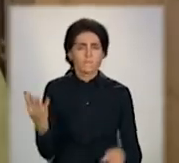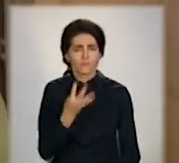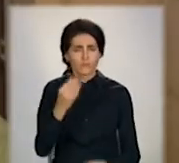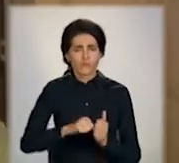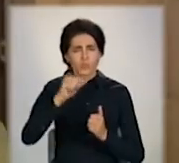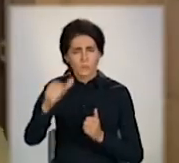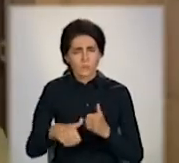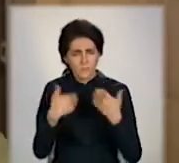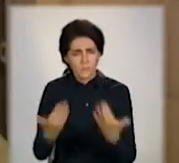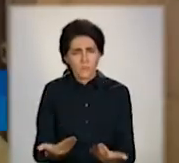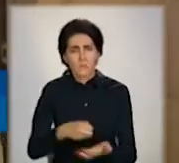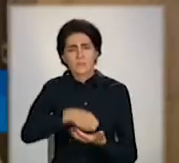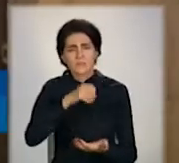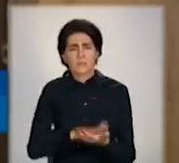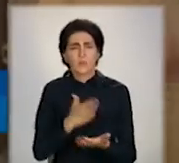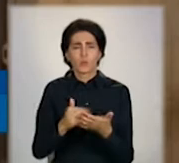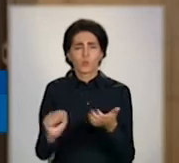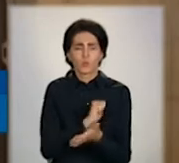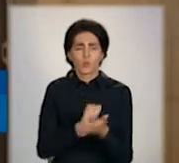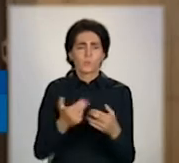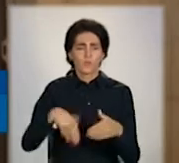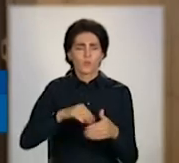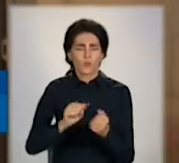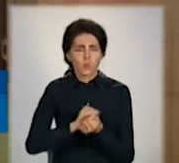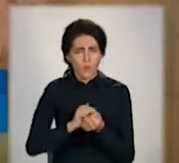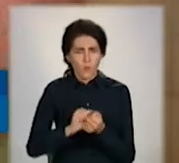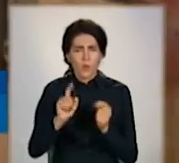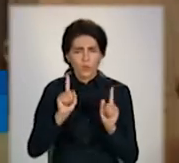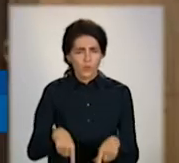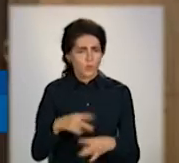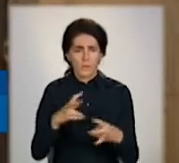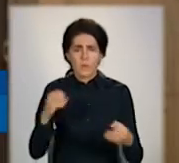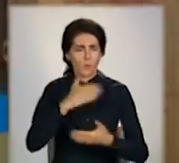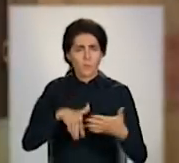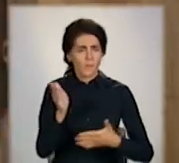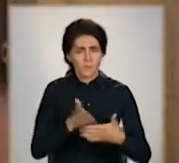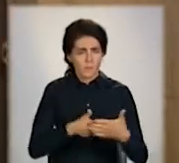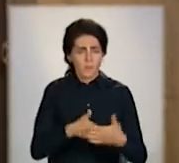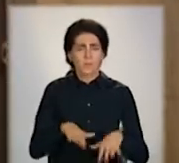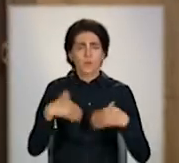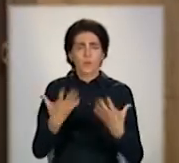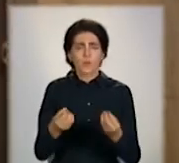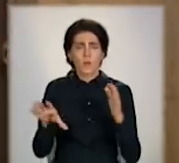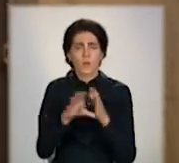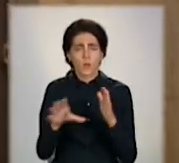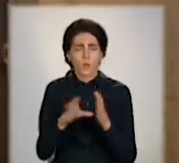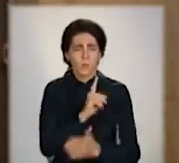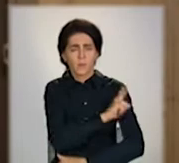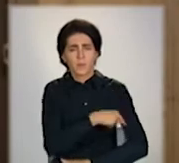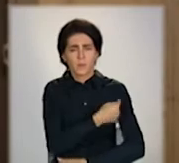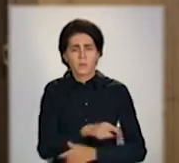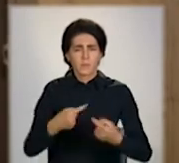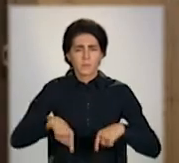йде час. На запис в паперовий документ ніхто ж не відміняв. Та ще в електронну медичну